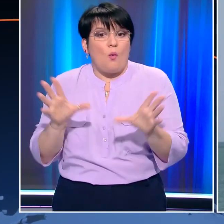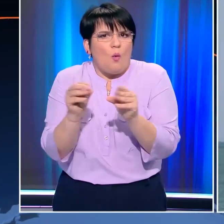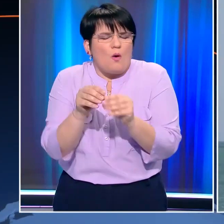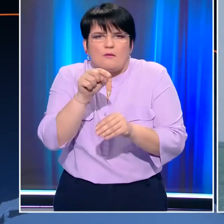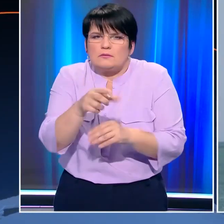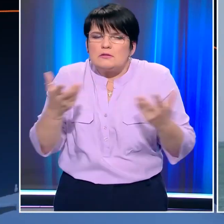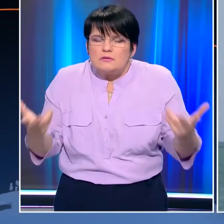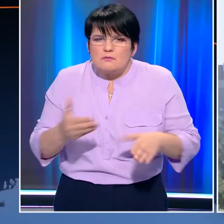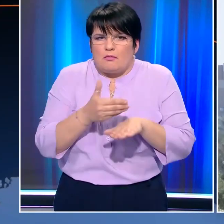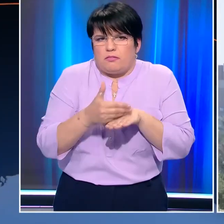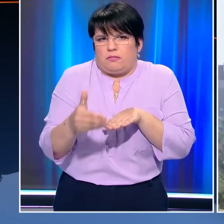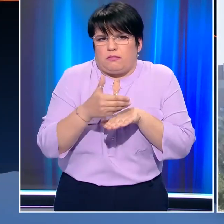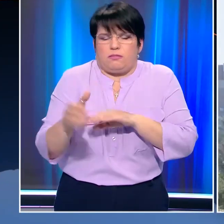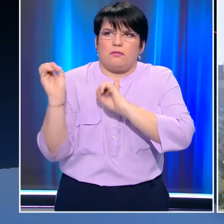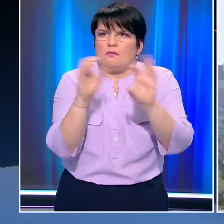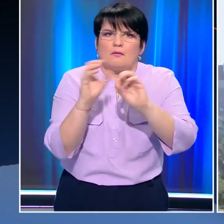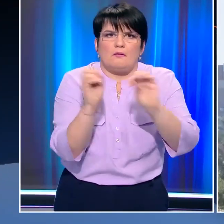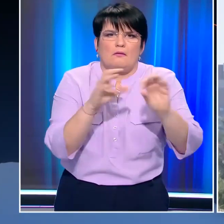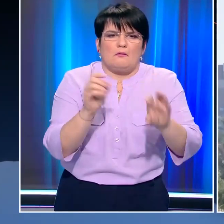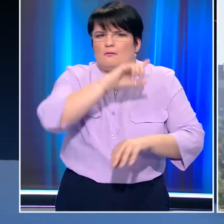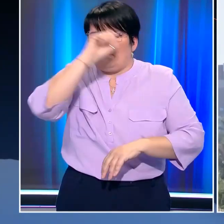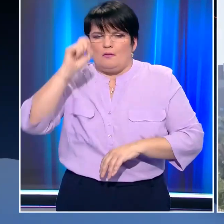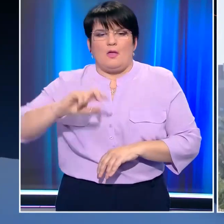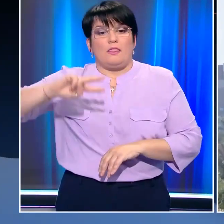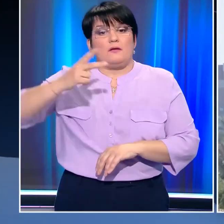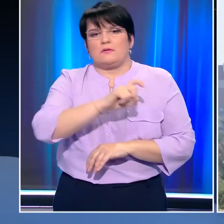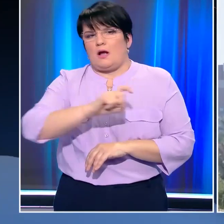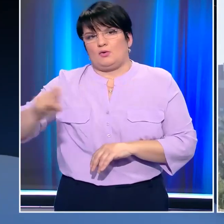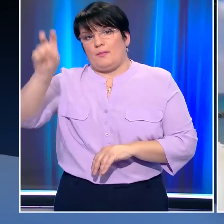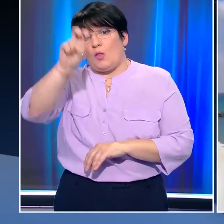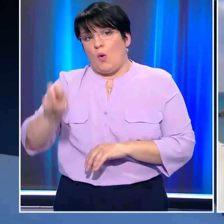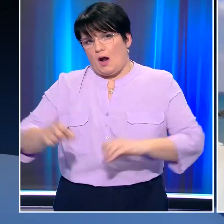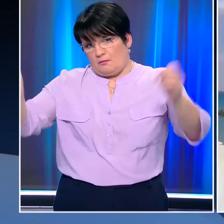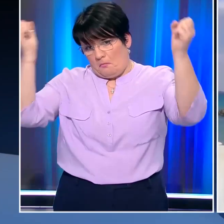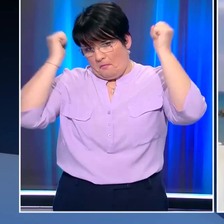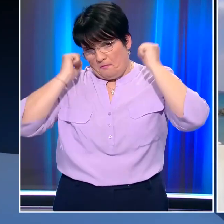υπάρξουν σημαντικές καθυστερήσεις της παραδόσεις αγαθών, αξίας πολλών δισεκατομμυρίων δολαρίων.